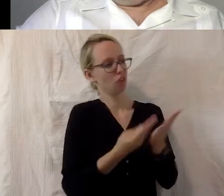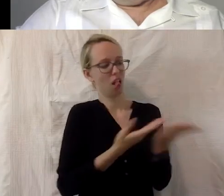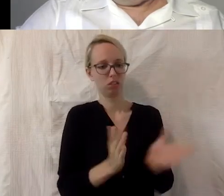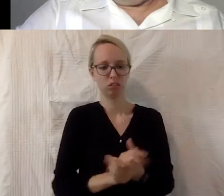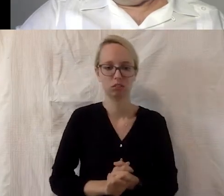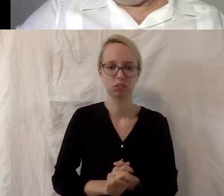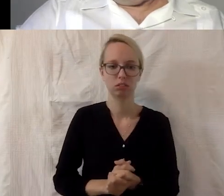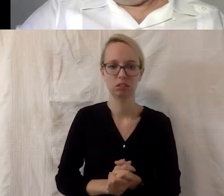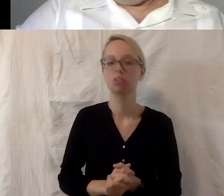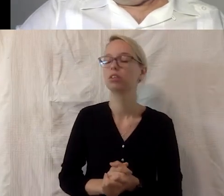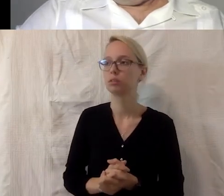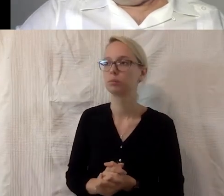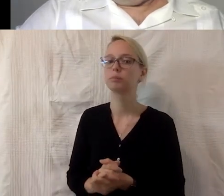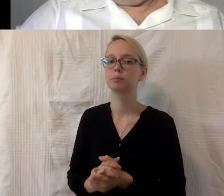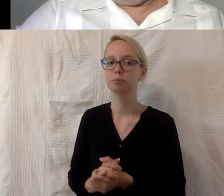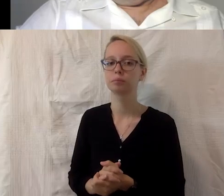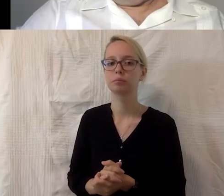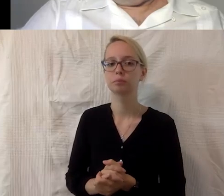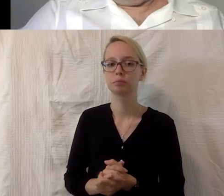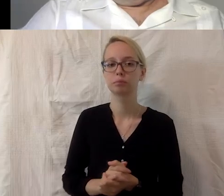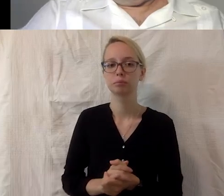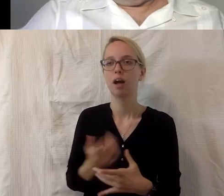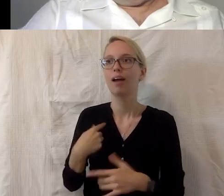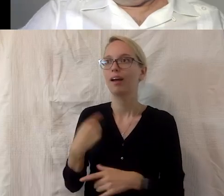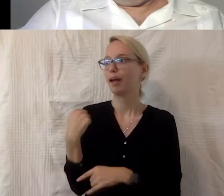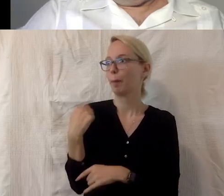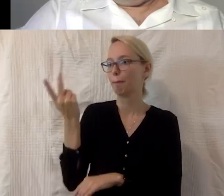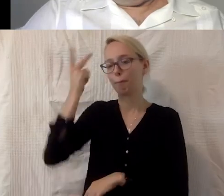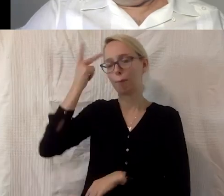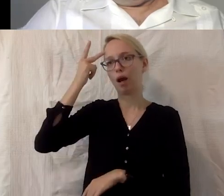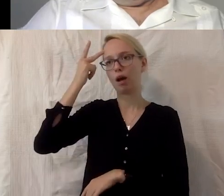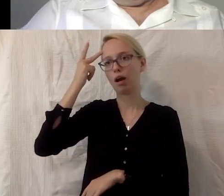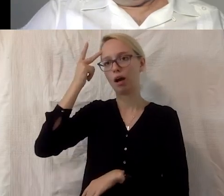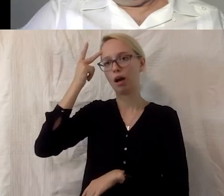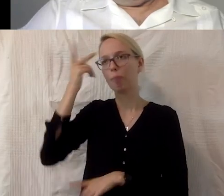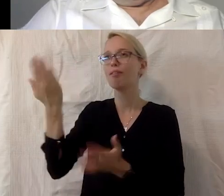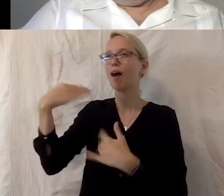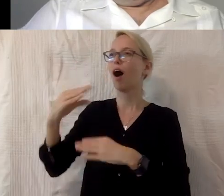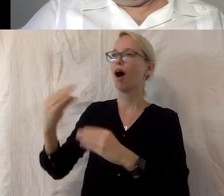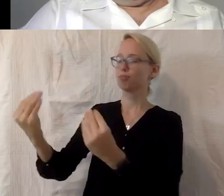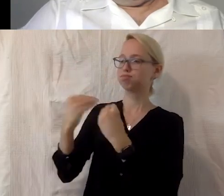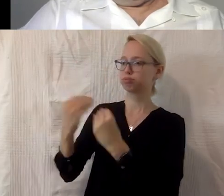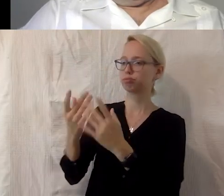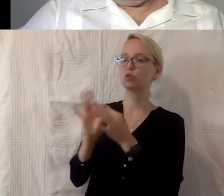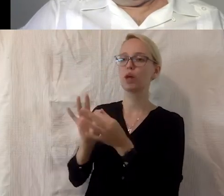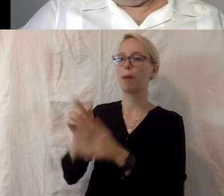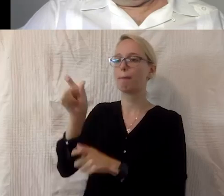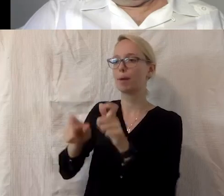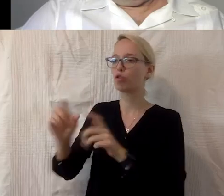Das, ich, mir fiel gerade ein, ich habe mal einen Kursus gemacht über Personaleinstellung